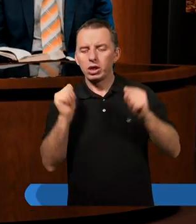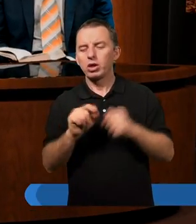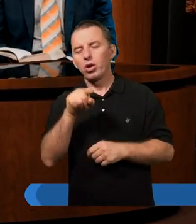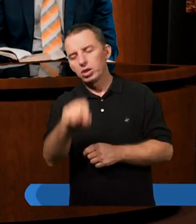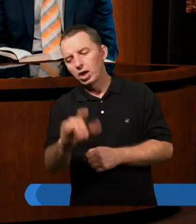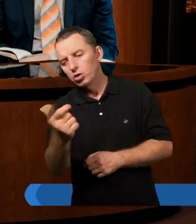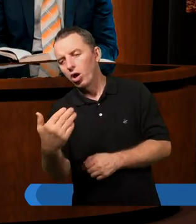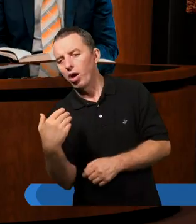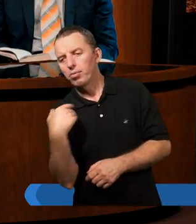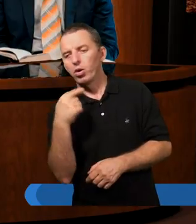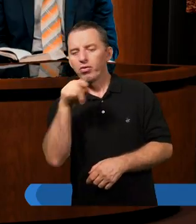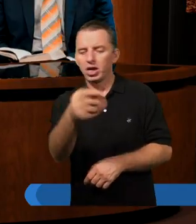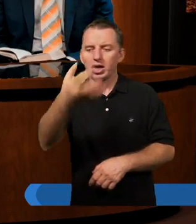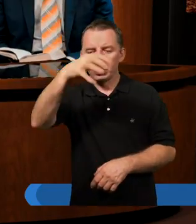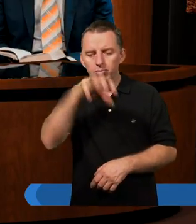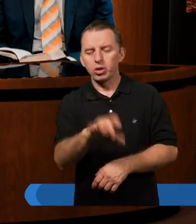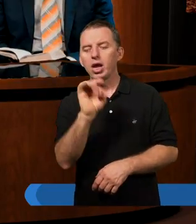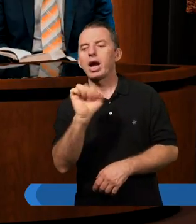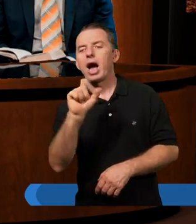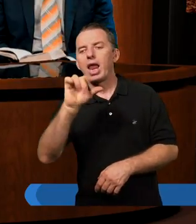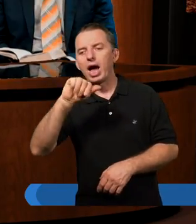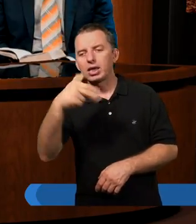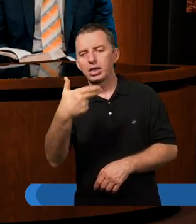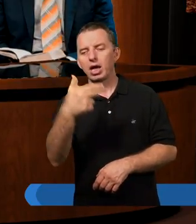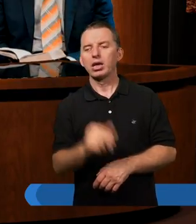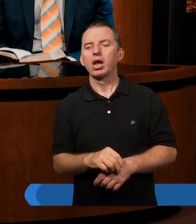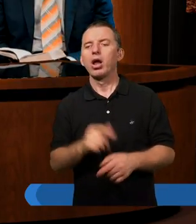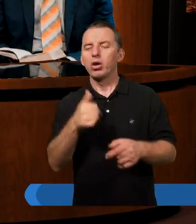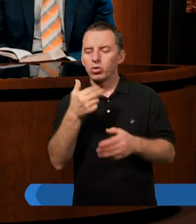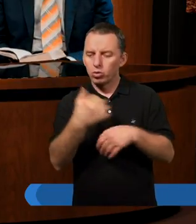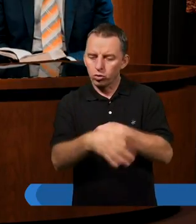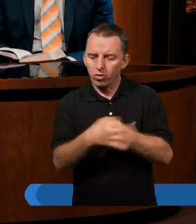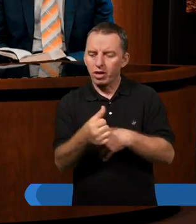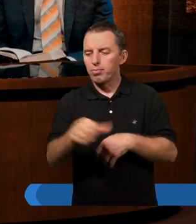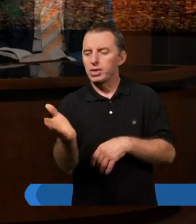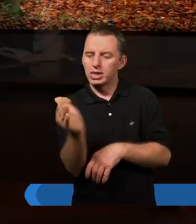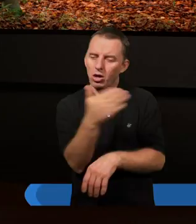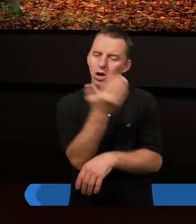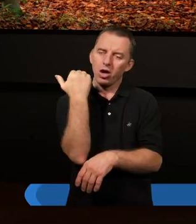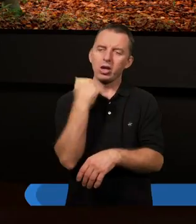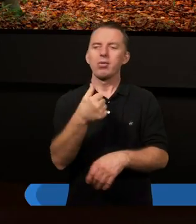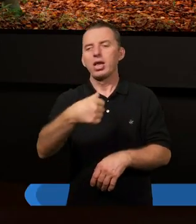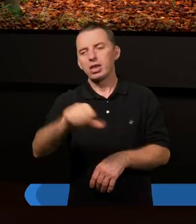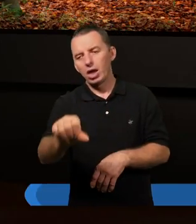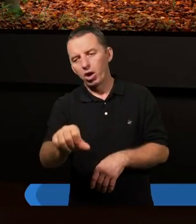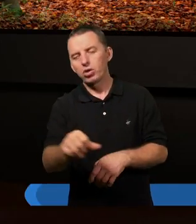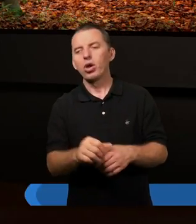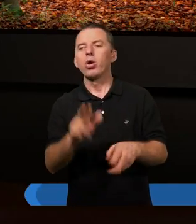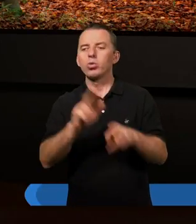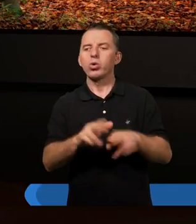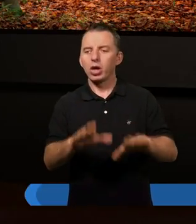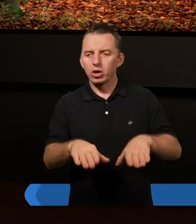co było w tych zborach galackich. Studiowaliśmy w minionych tygodniach, że oni dobrze rozpoczęli,